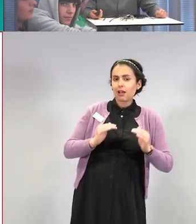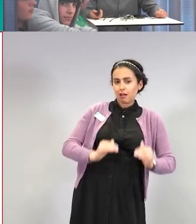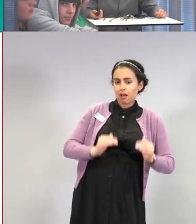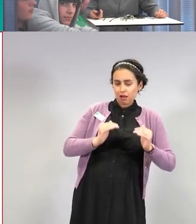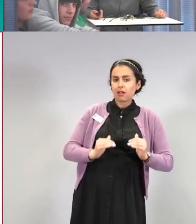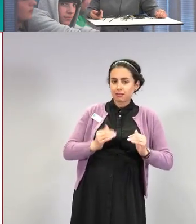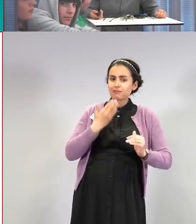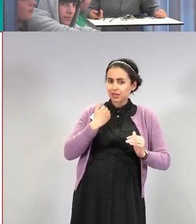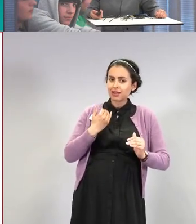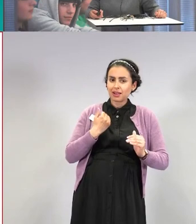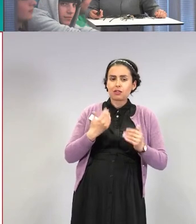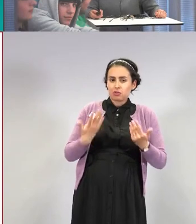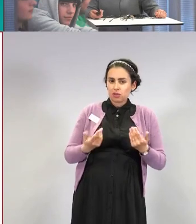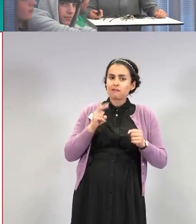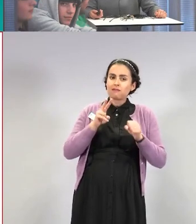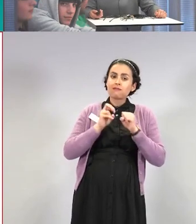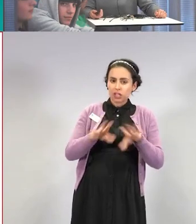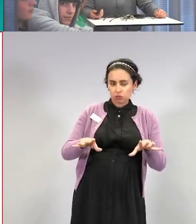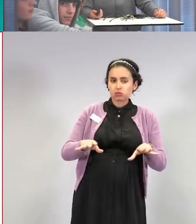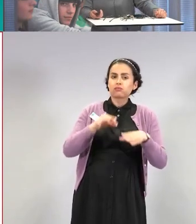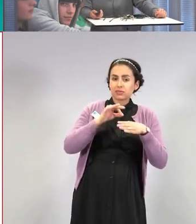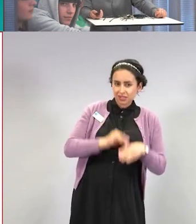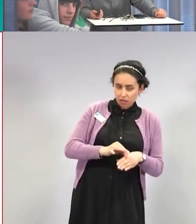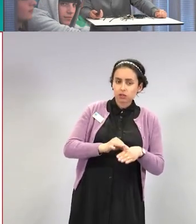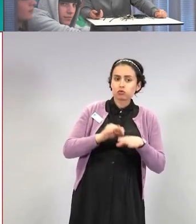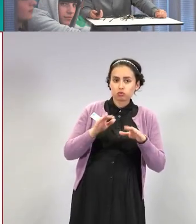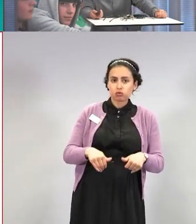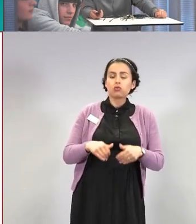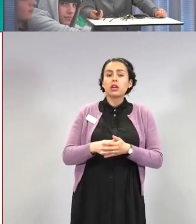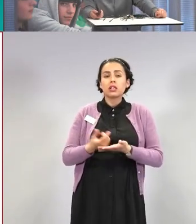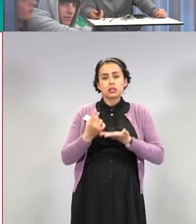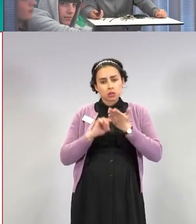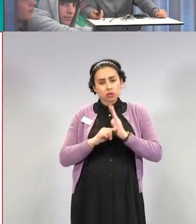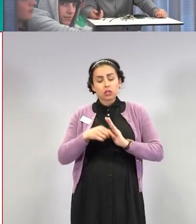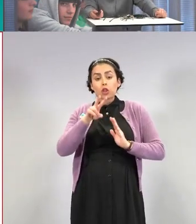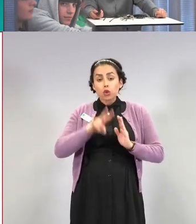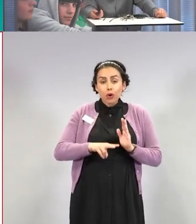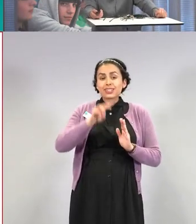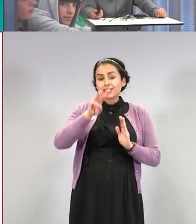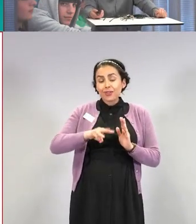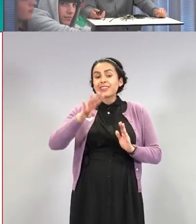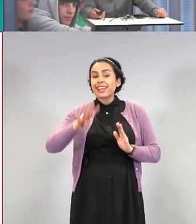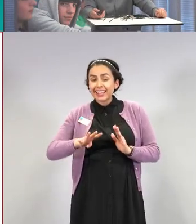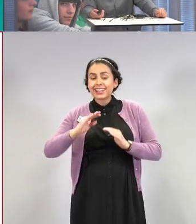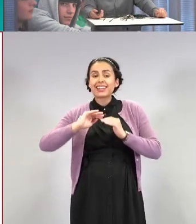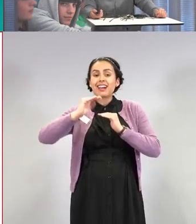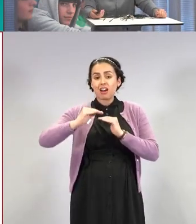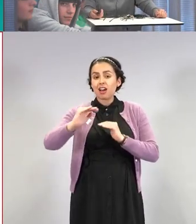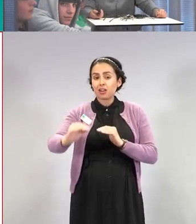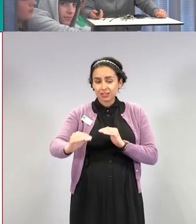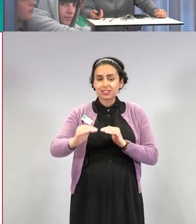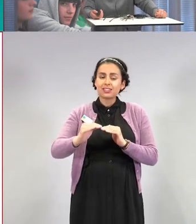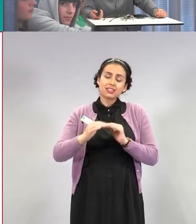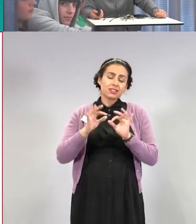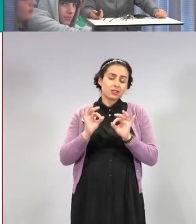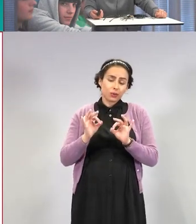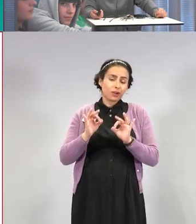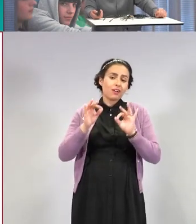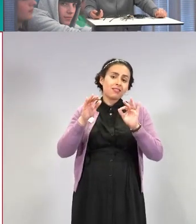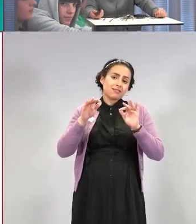pyörittävät virusta. Tällä voisi sanoa, että kaikenlaiset toiset tai kolmannet tai neljännet allot, miten sitä